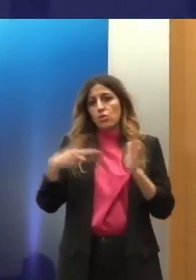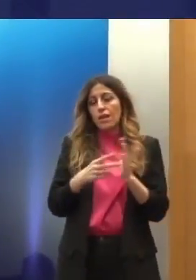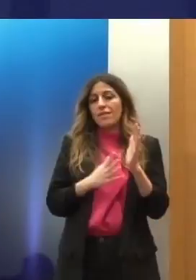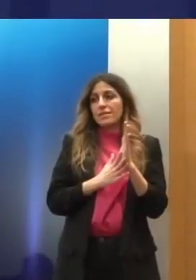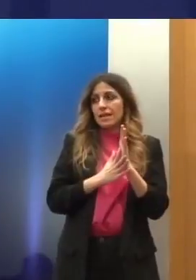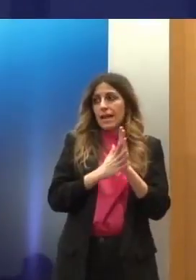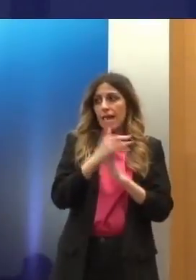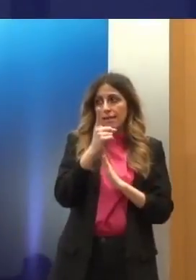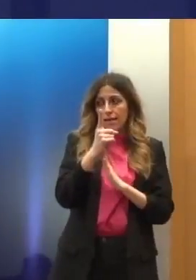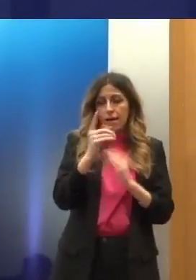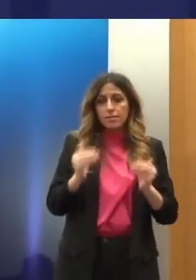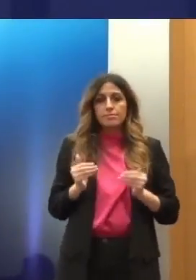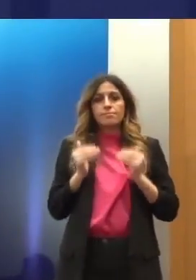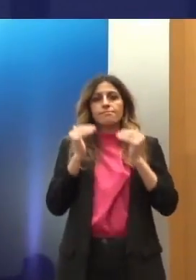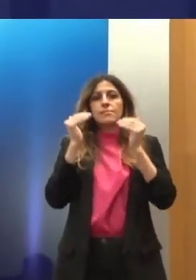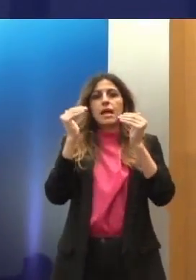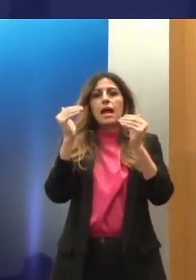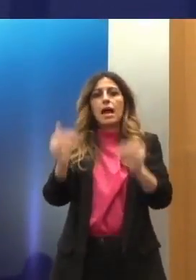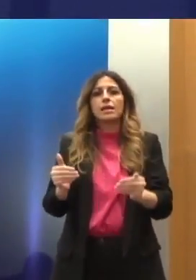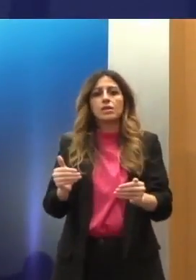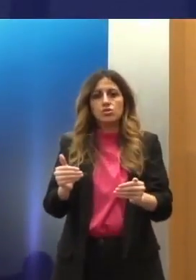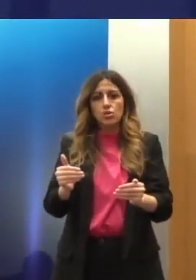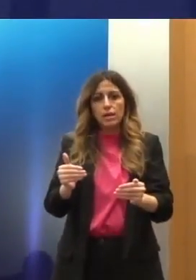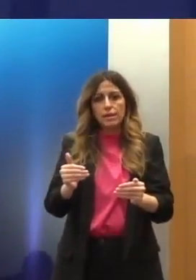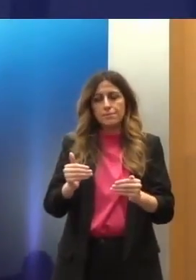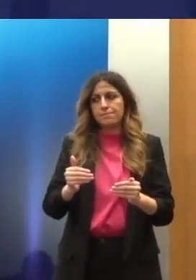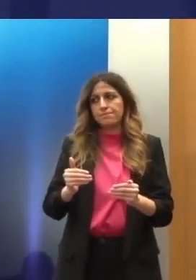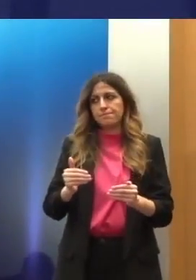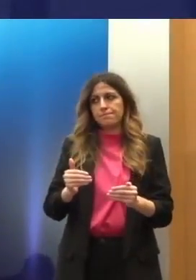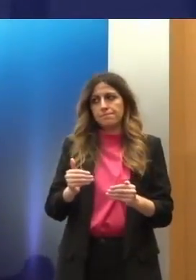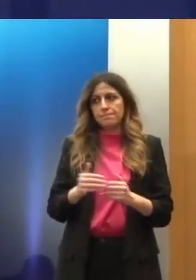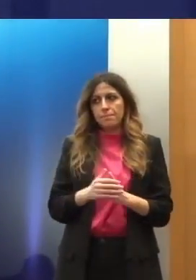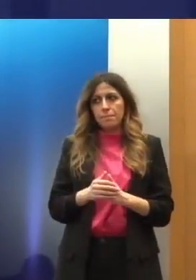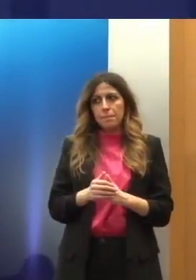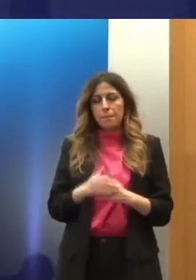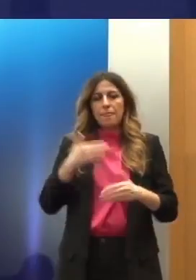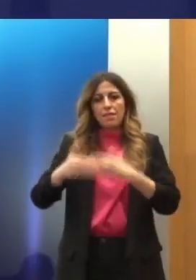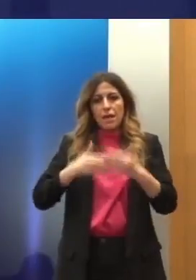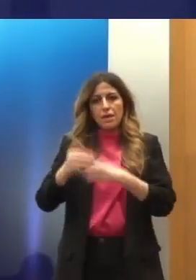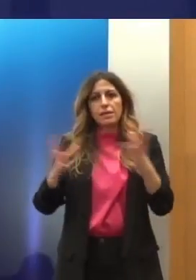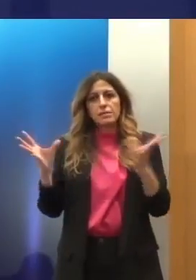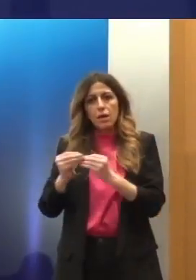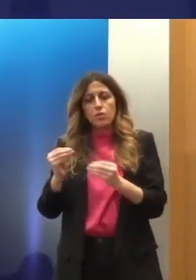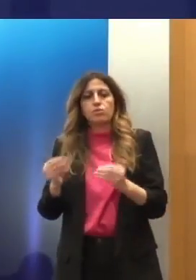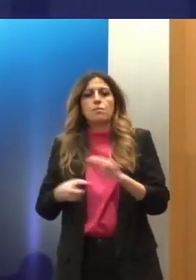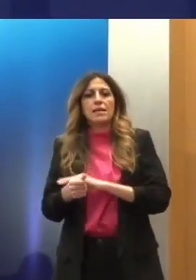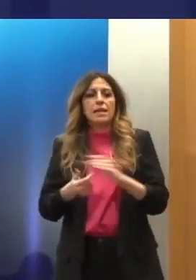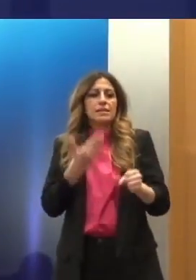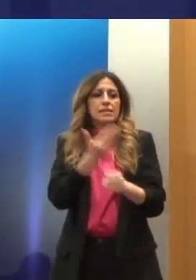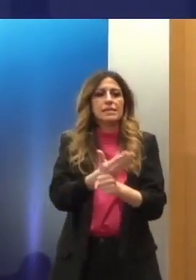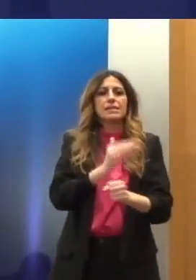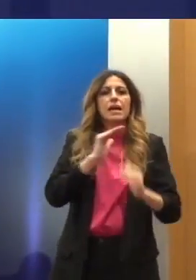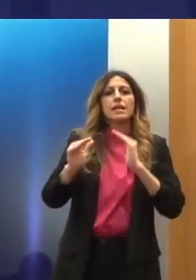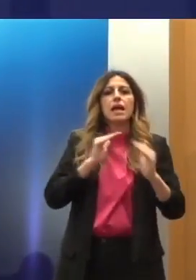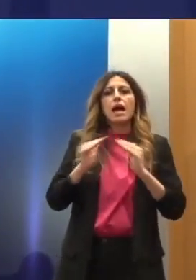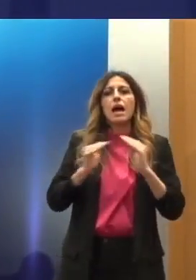έχει ανασταλή κατουσίαν η επιστροφή του τον άσυλο από την Ευρώπη στην Ελλάδα στο πλαίσιο της συνθήκης